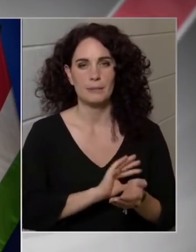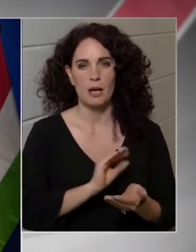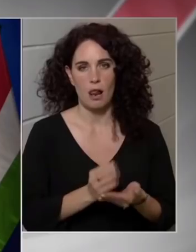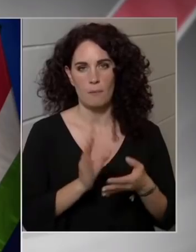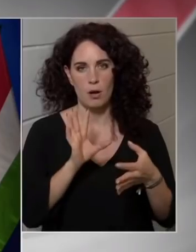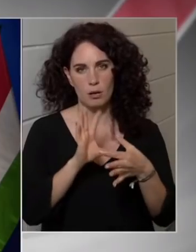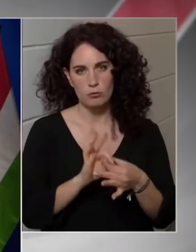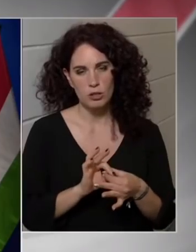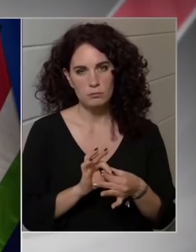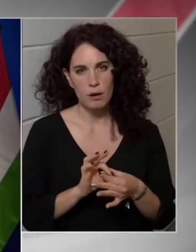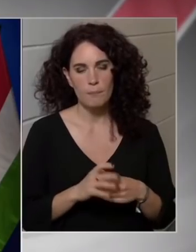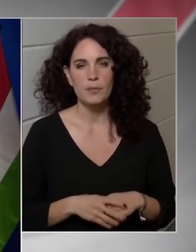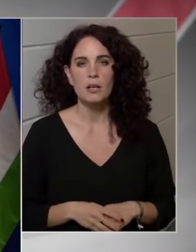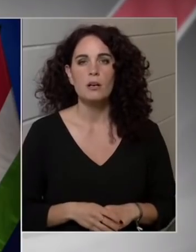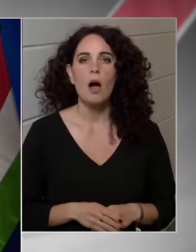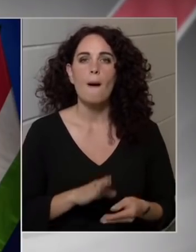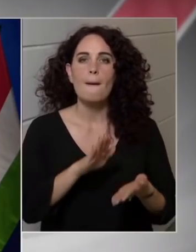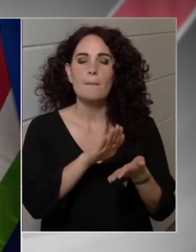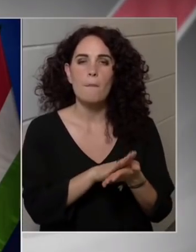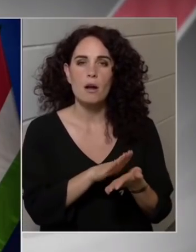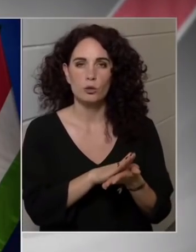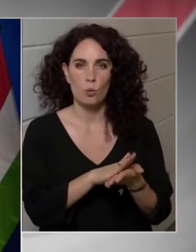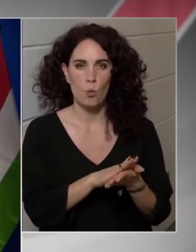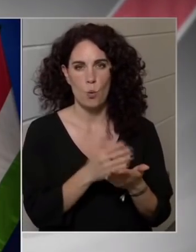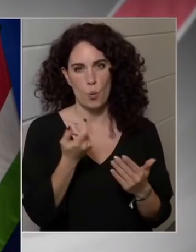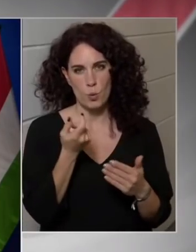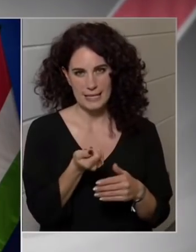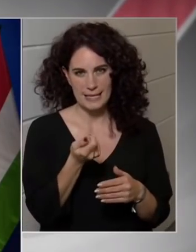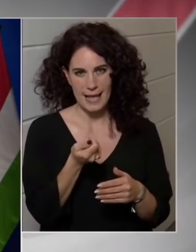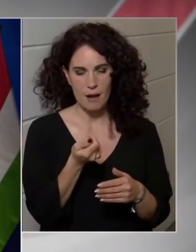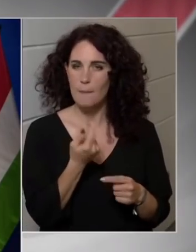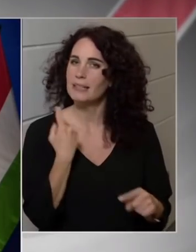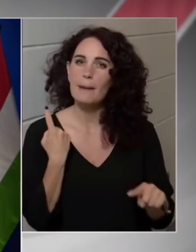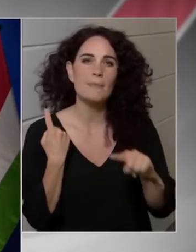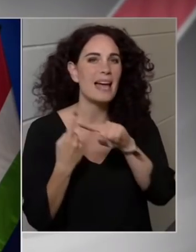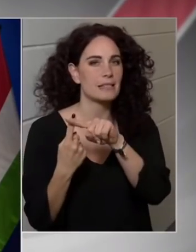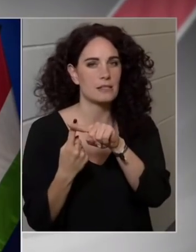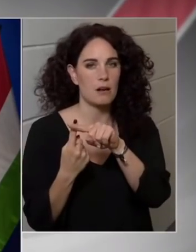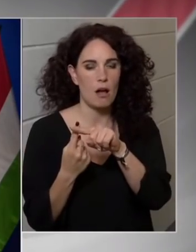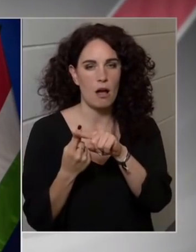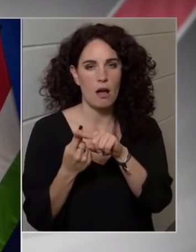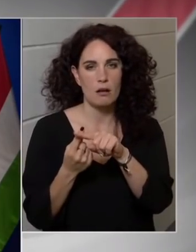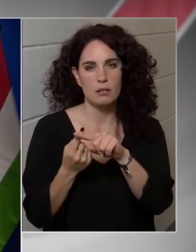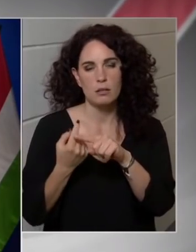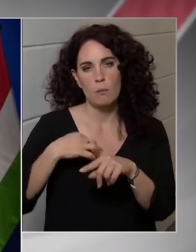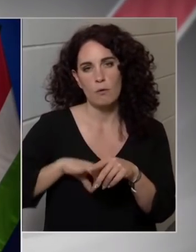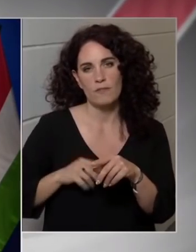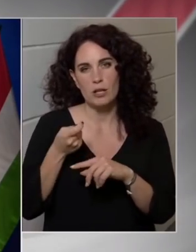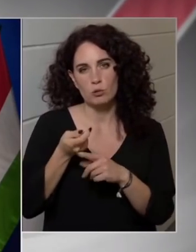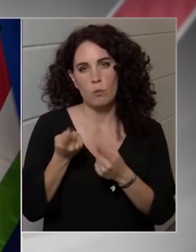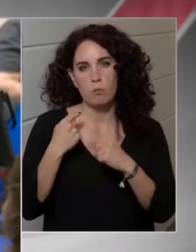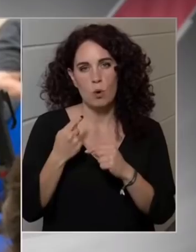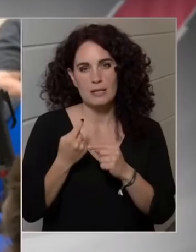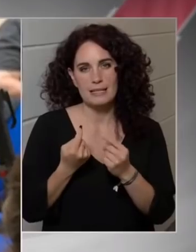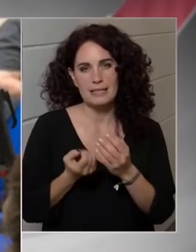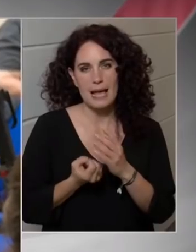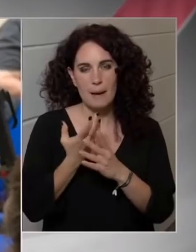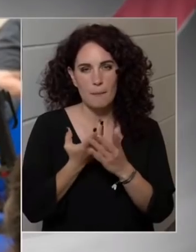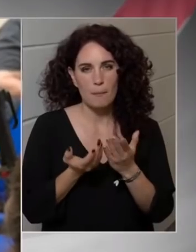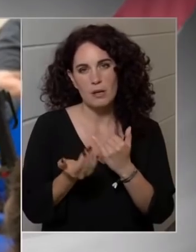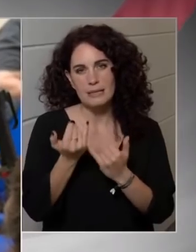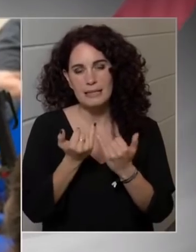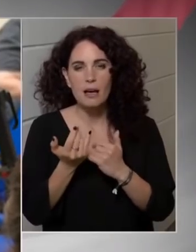hogy az a fennmaradó összeg, ami nem az extra profit adóból származik, annak mi a forrása?